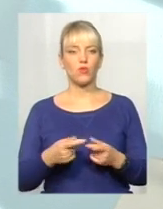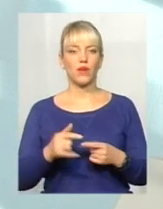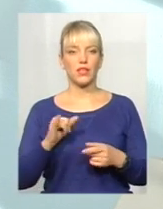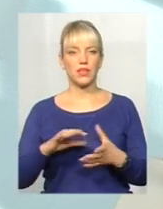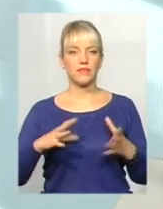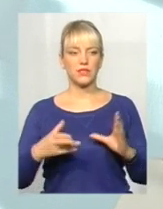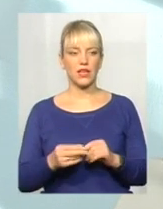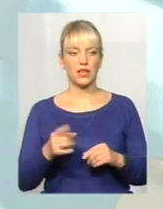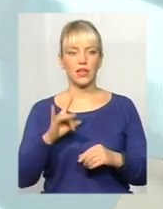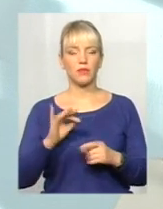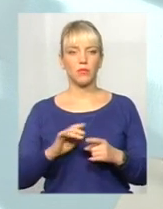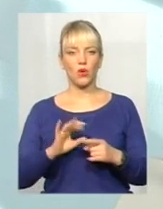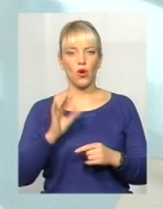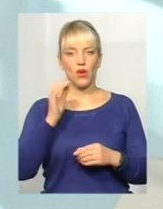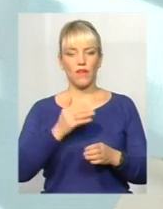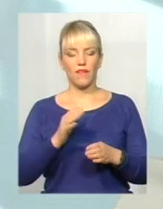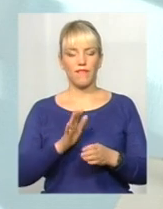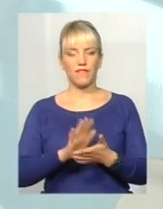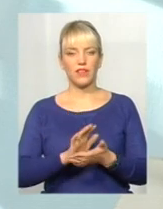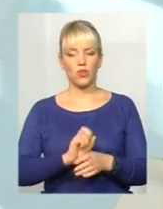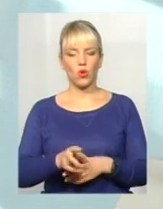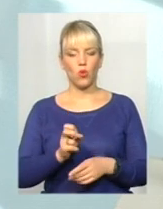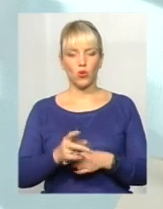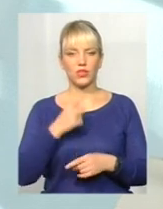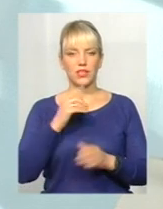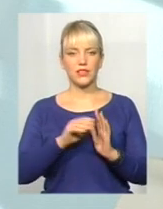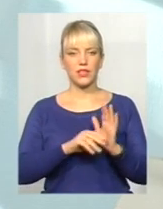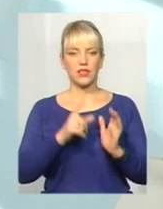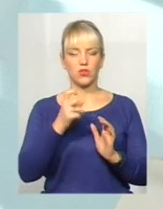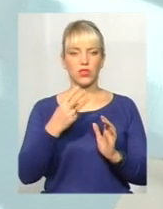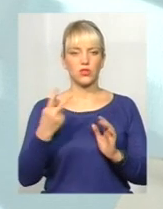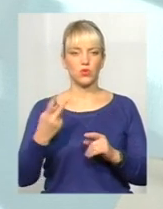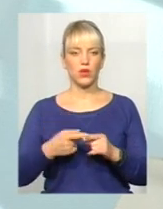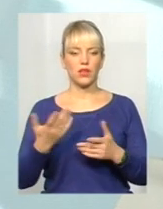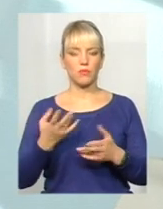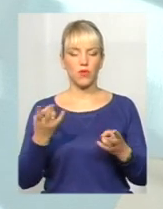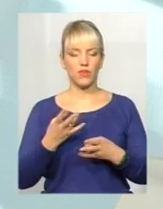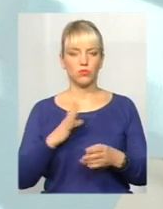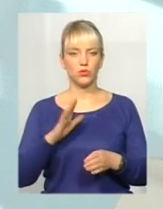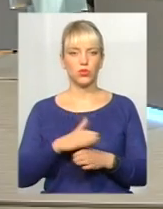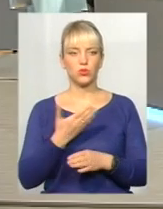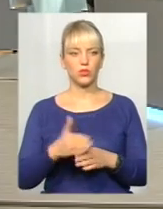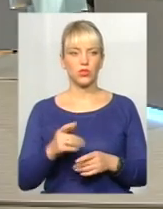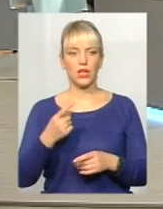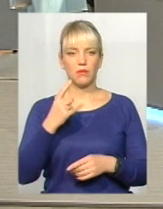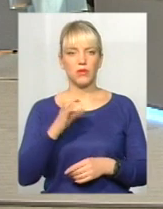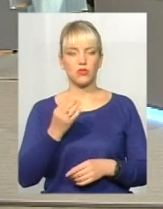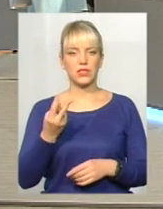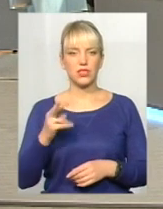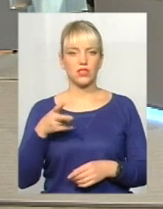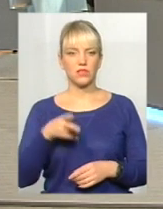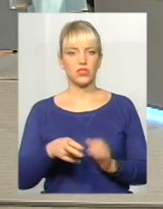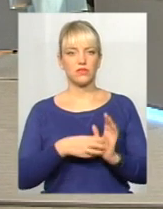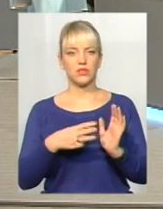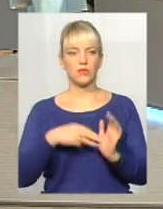закону України про відходи додали 32 статтю, яка визначає, що повинно бути сортування. І з 1 січня 2018